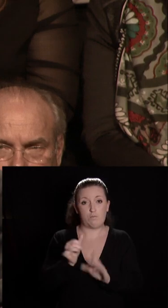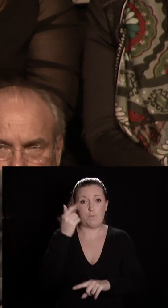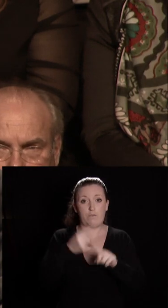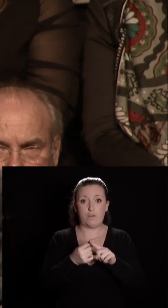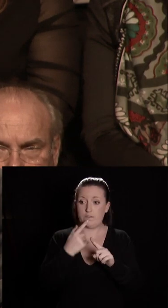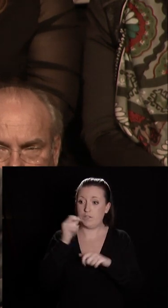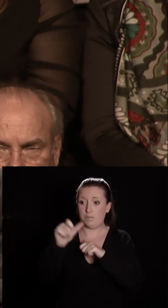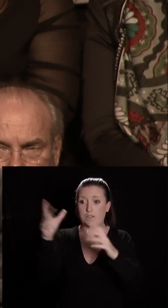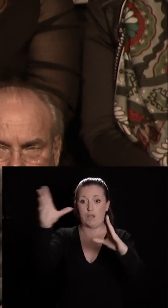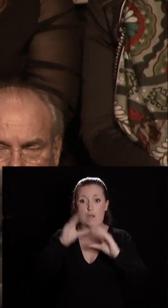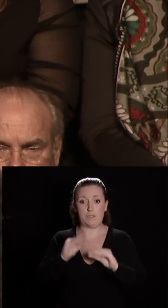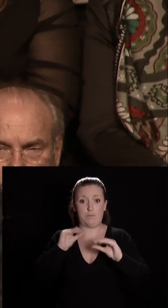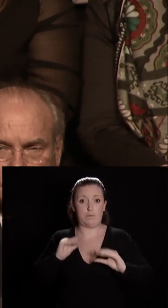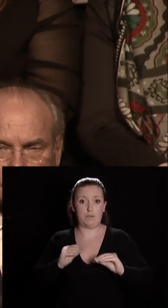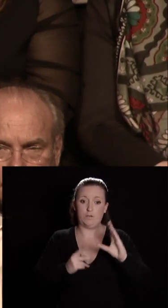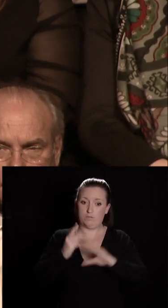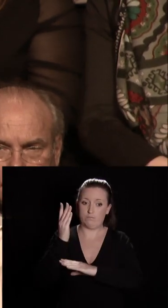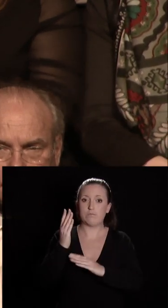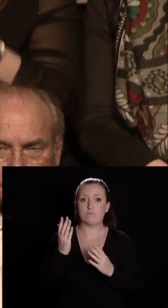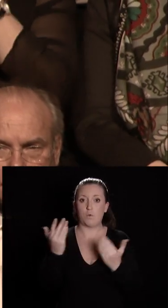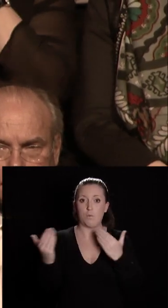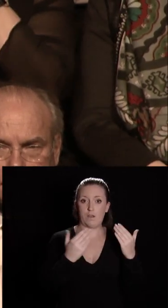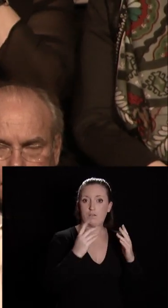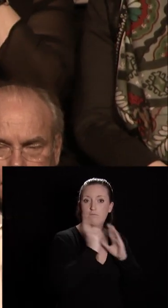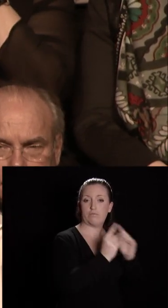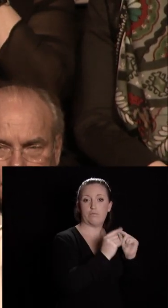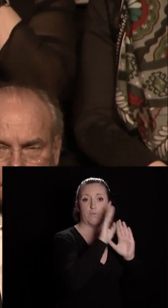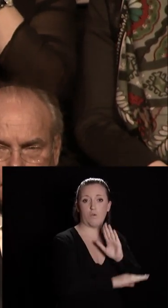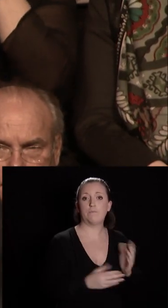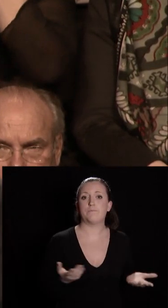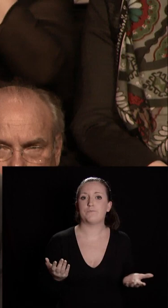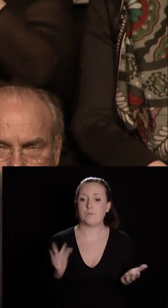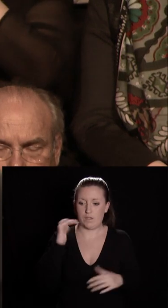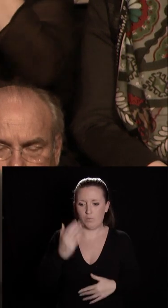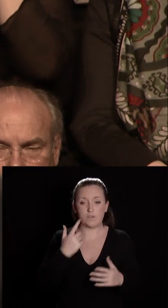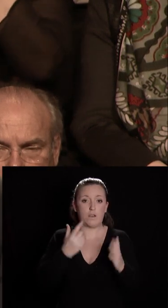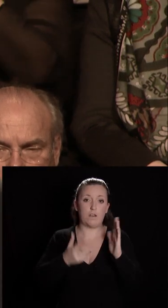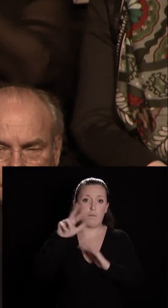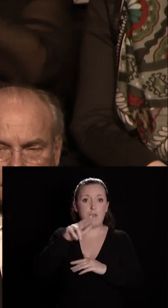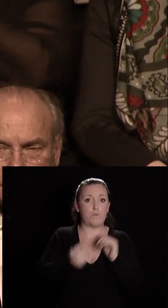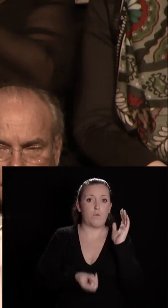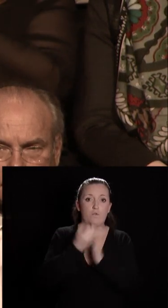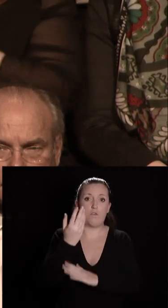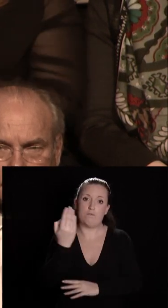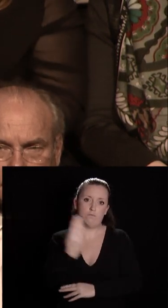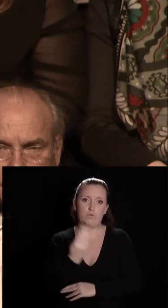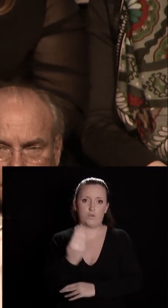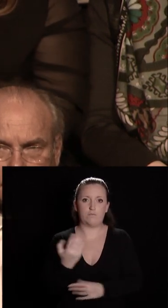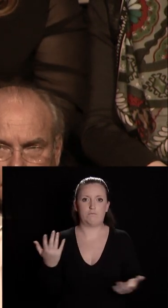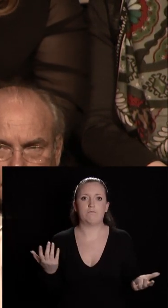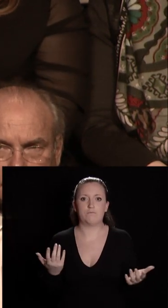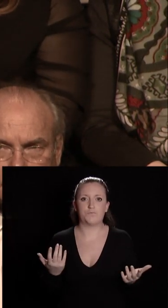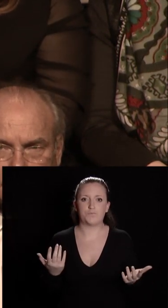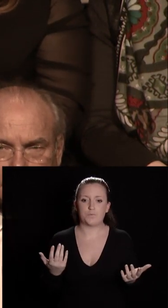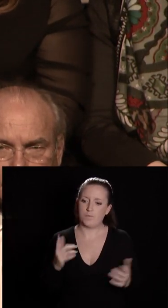venues que de gens sont partis. Et la construction de logements neufs est donc une nécessité autant qu'une volonté. Bien sûr,